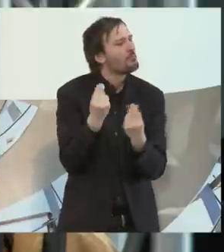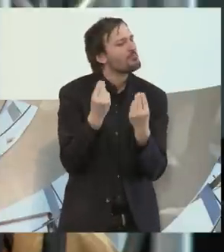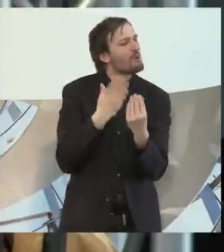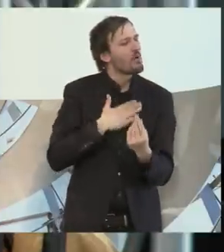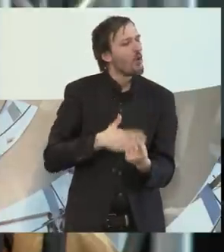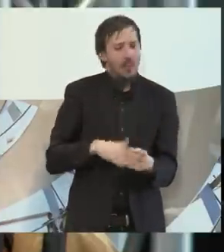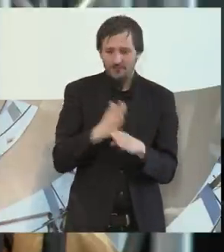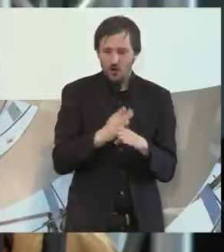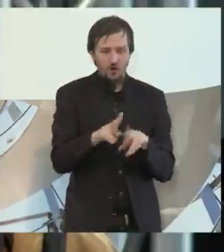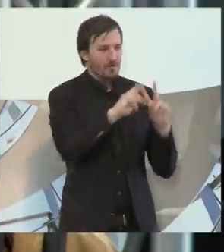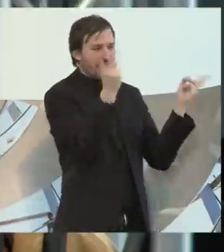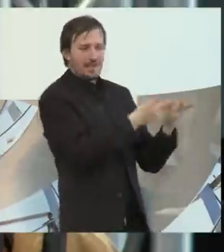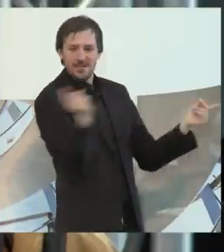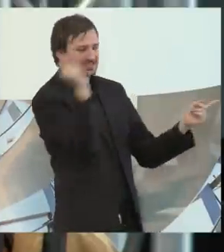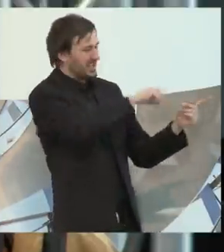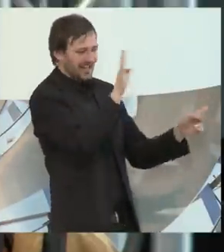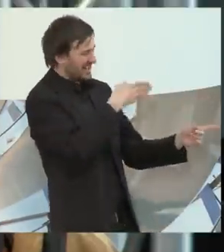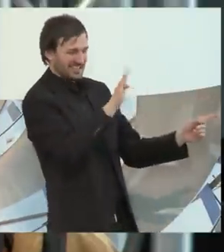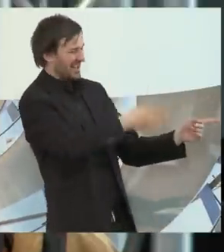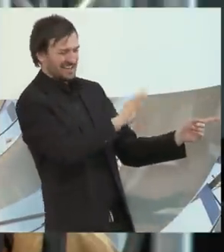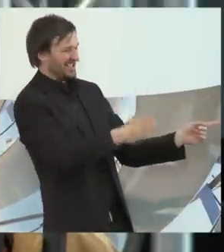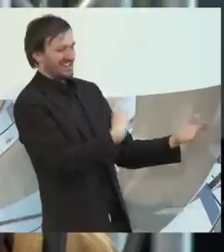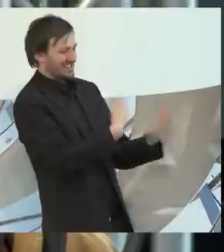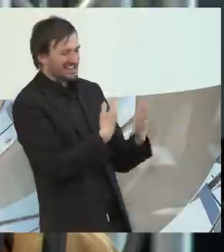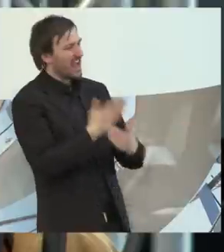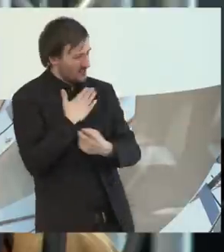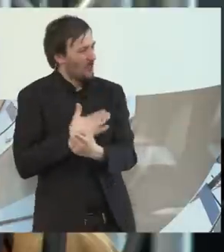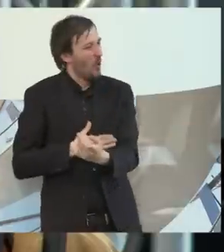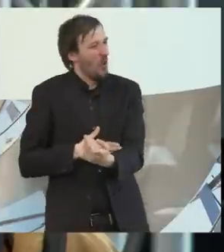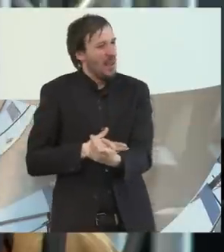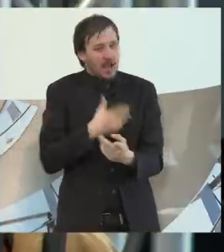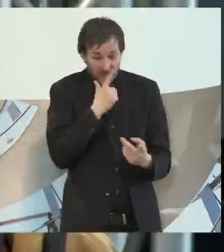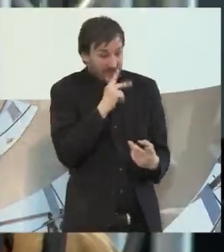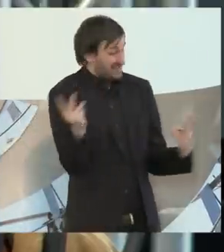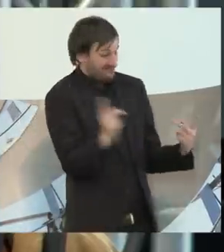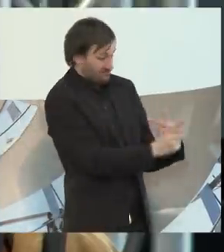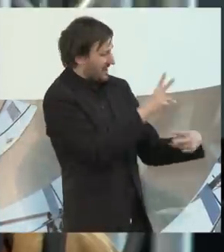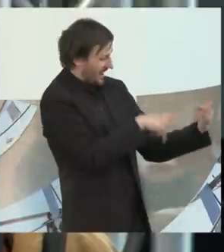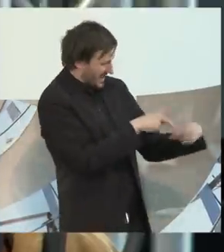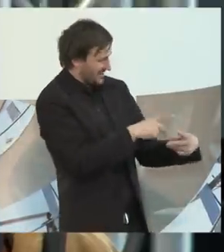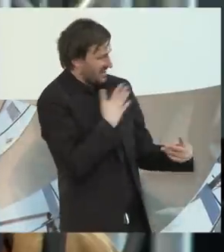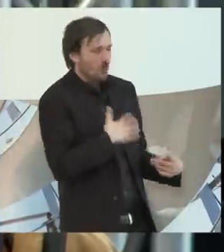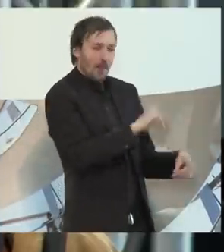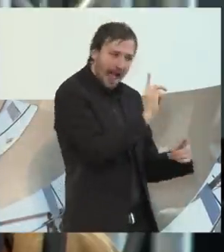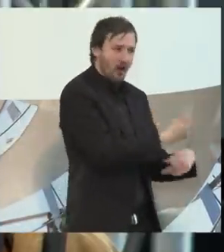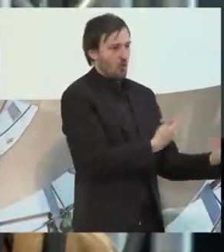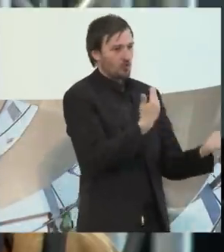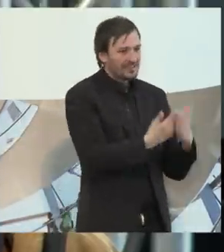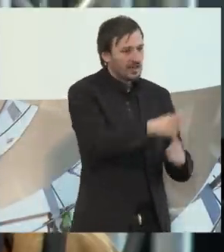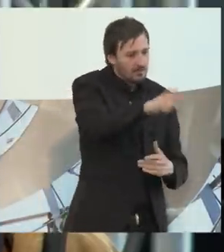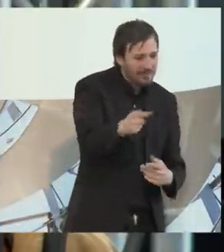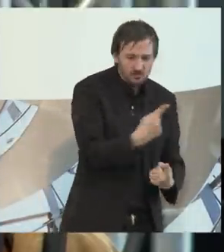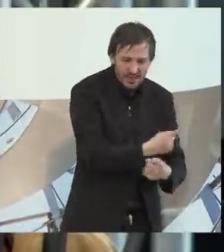weil sie die Welt draußen nicht kennengelernt haben. Und ich glaube, jeder Mensch hat das Recht